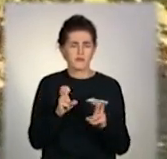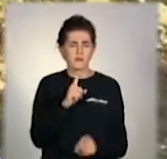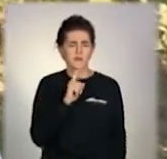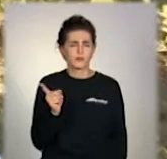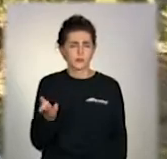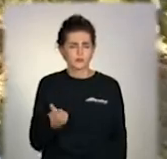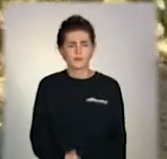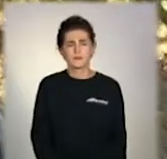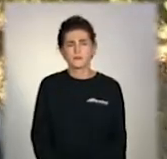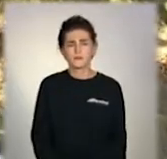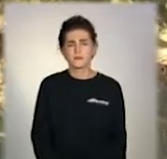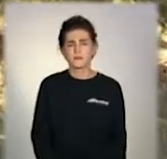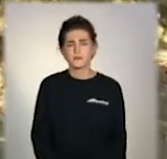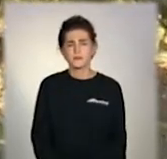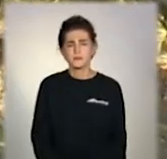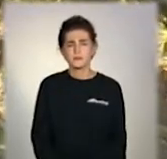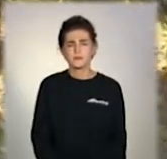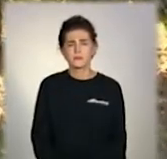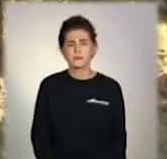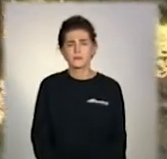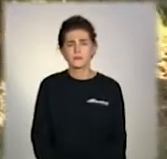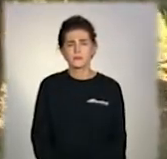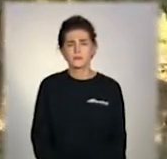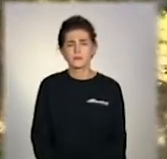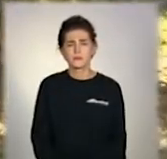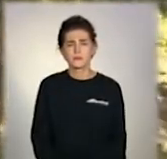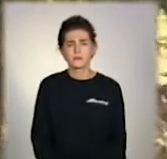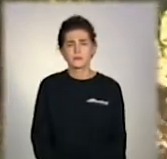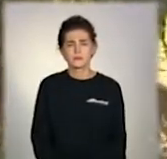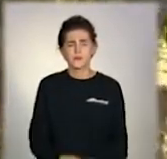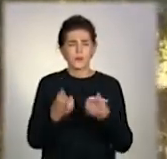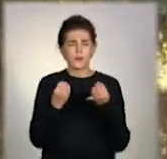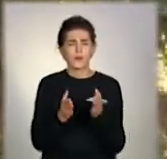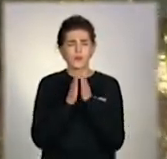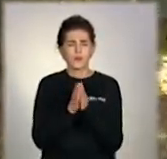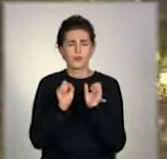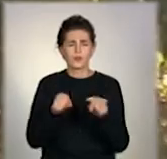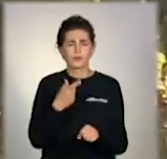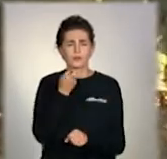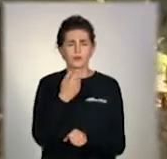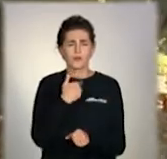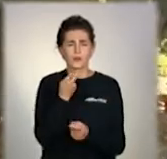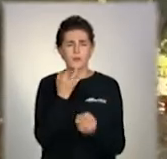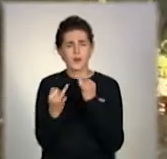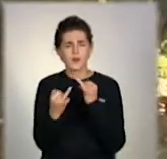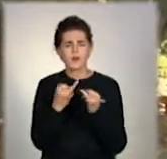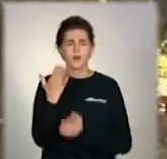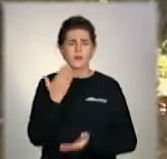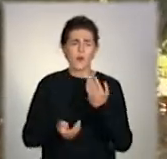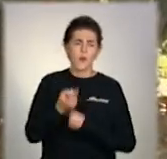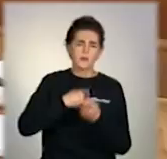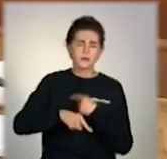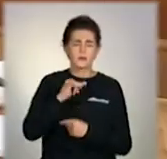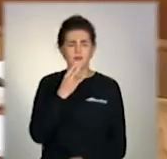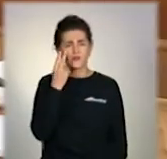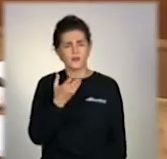просто просить, щоб хоча б з ним хоч раз поговорити, повернути і побачити.